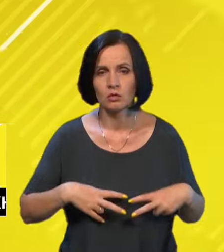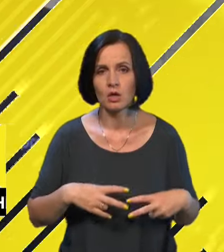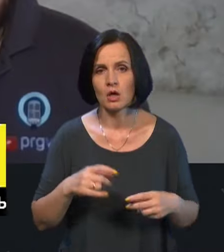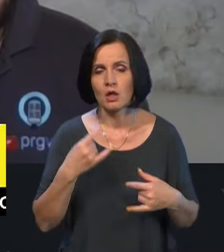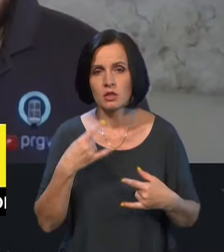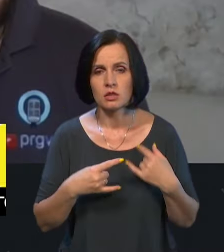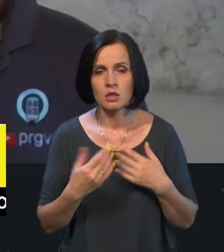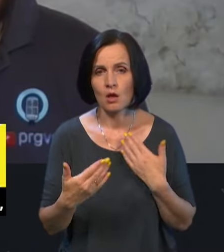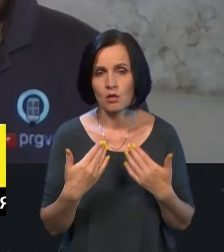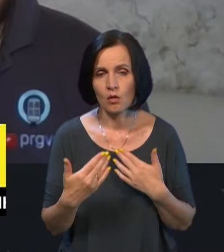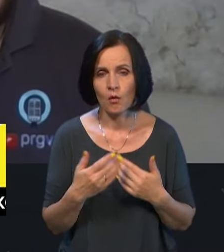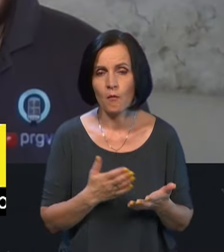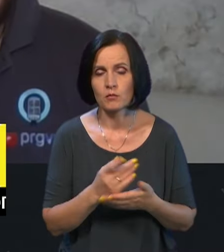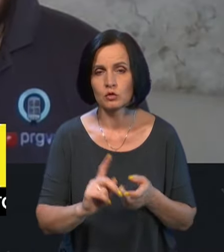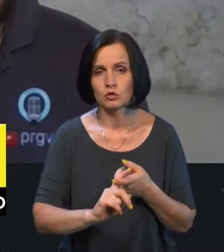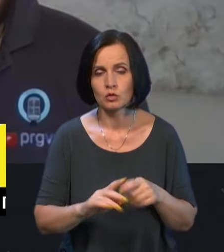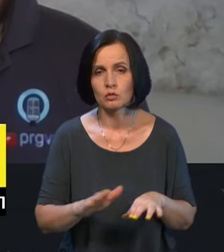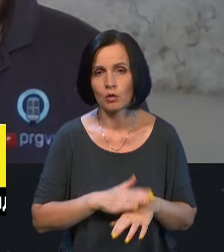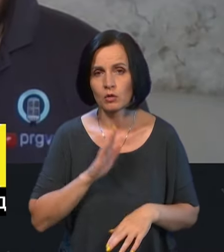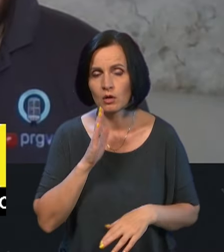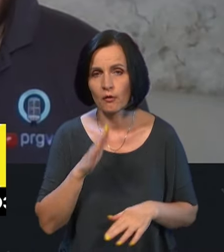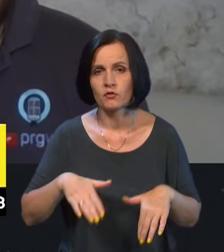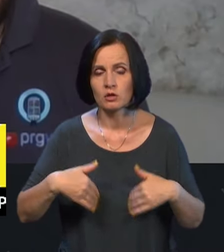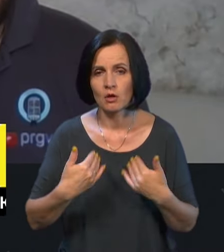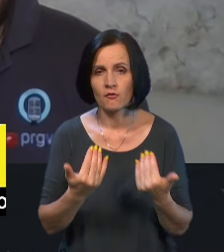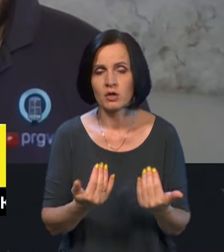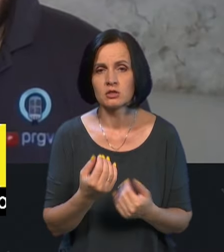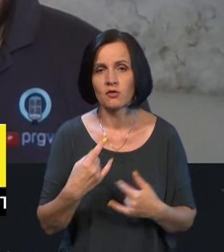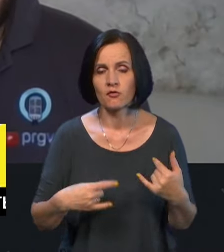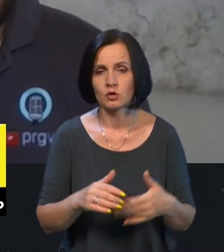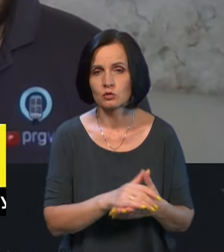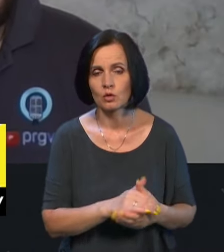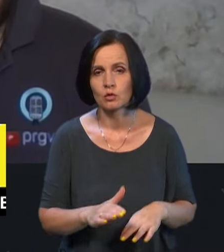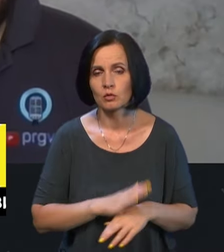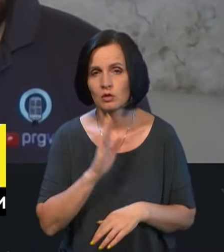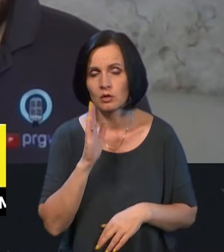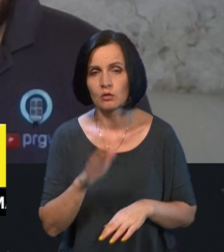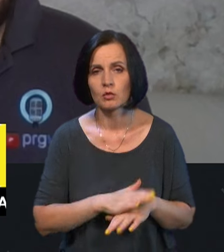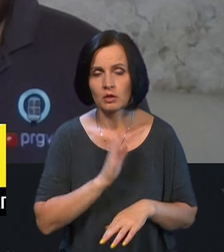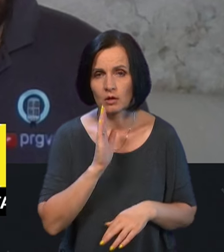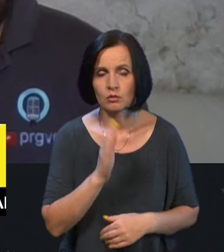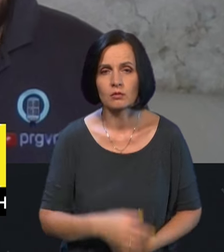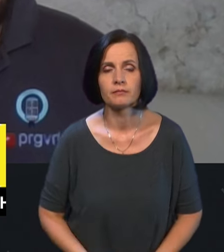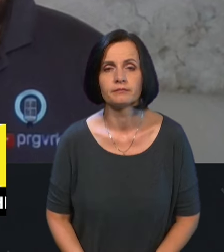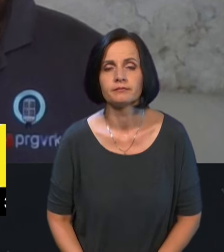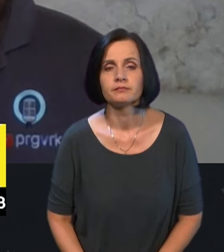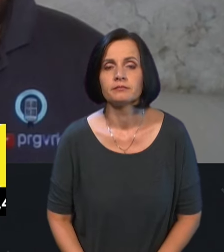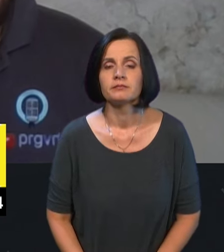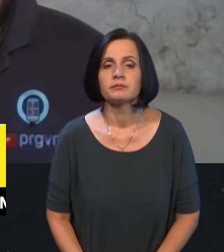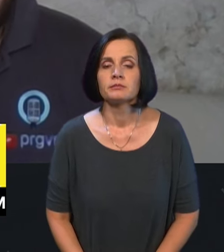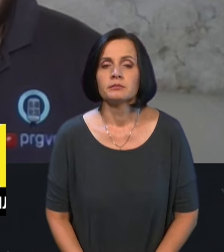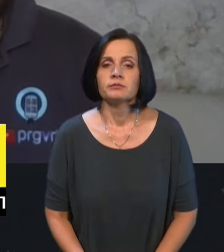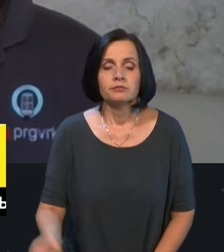зв'язку із нашою студією. Пане Олександре, доброго ранку, вітаємо вас в ефірі Суспільного. Доброго ранку. Добрий ранок. Пане Олександре,